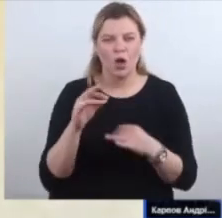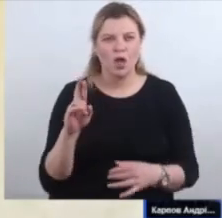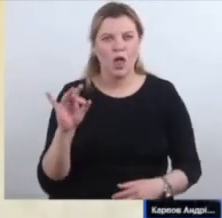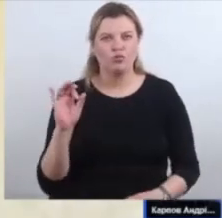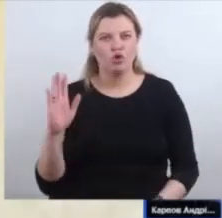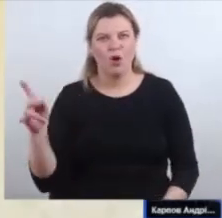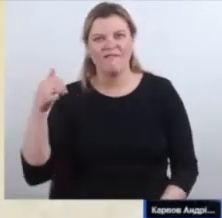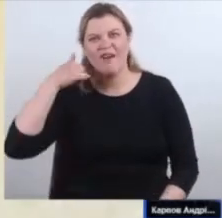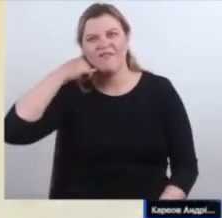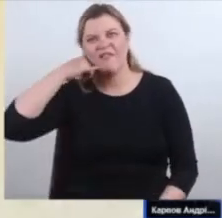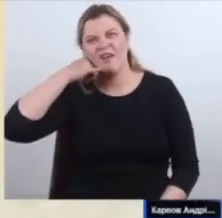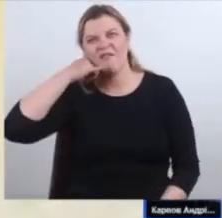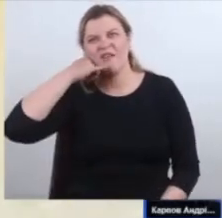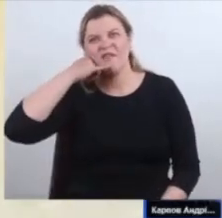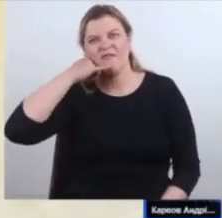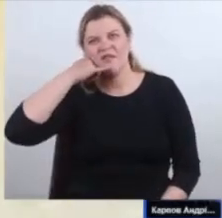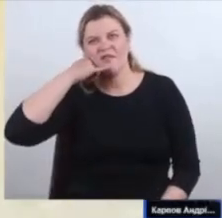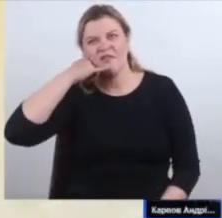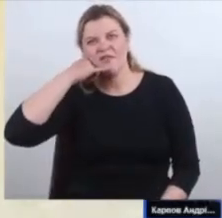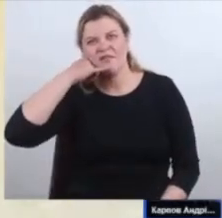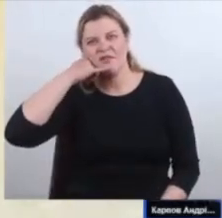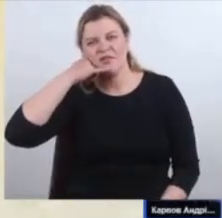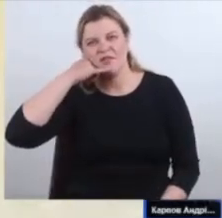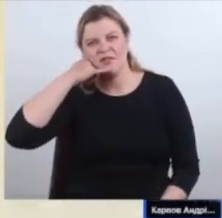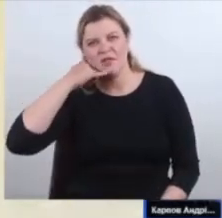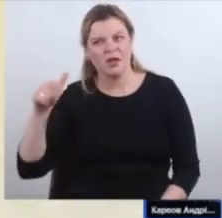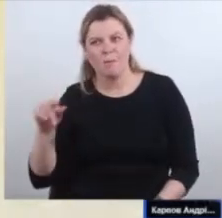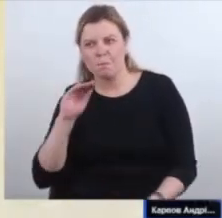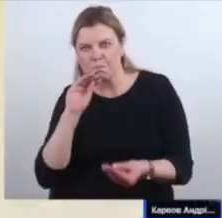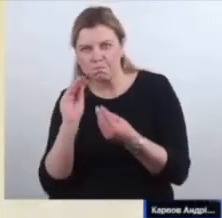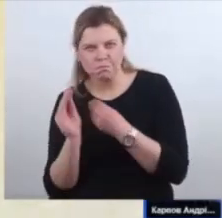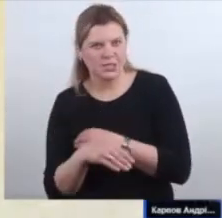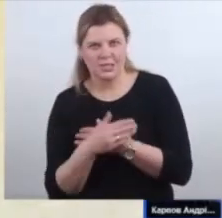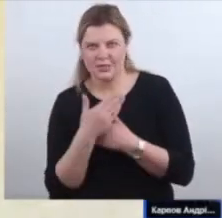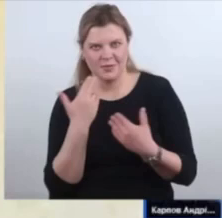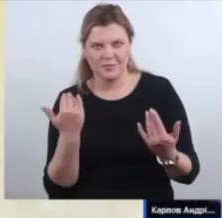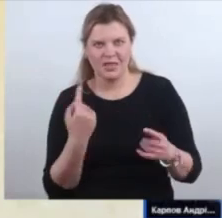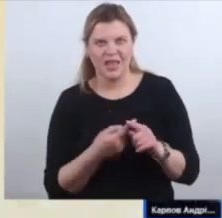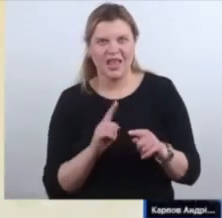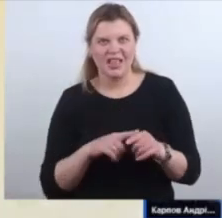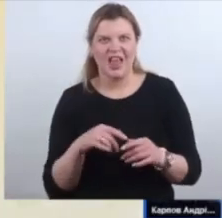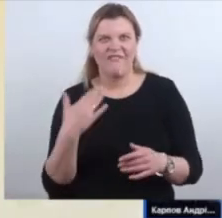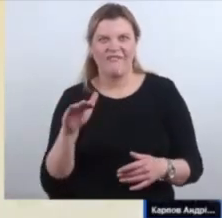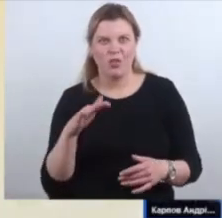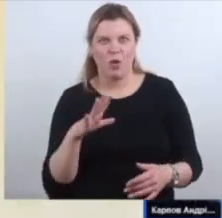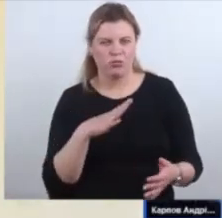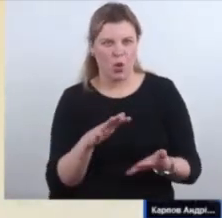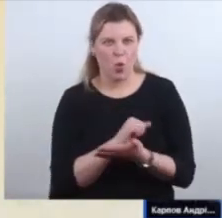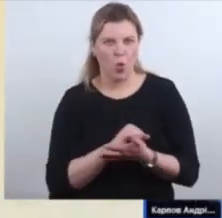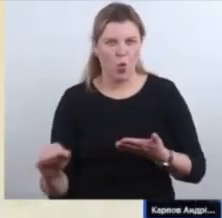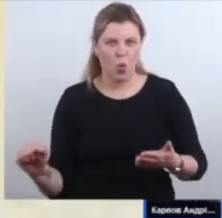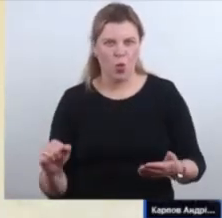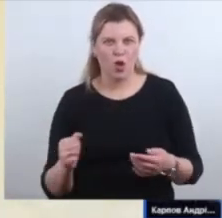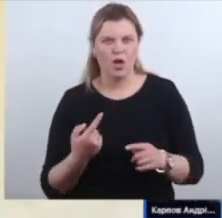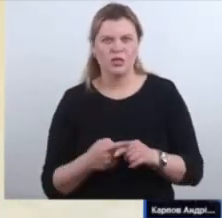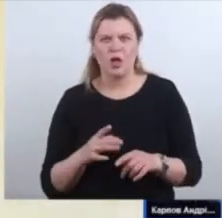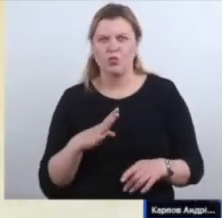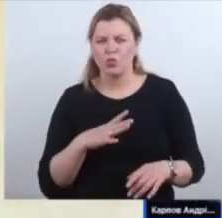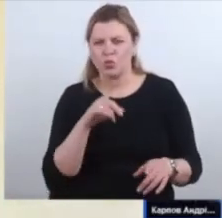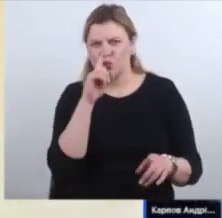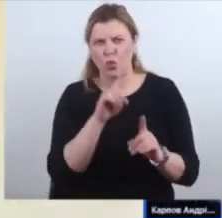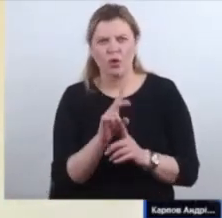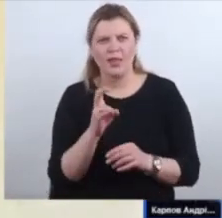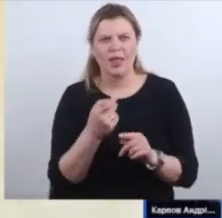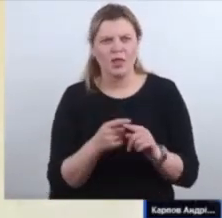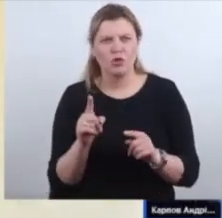по телефону, яку він не приховав, це відео було видалено. Тобто, це, ну, дуже схоже на те, що